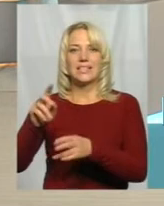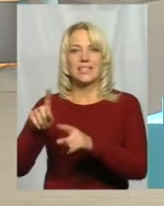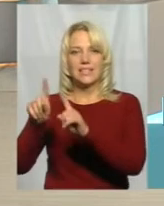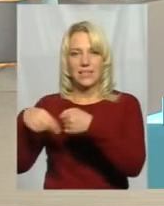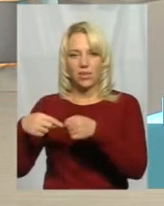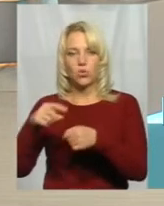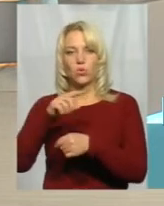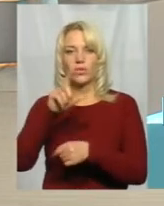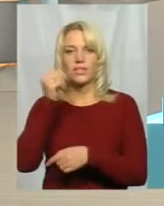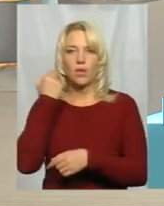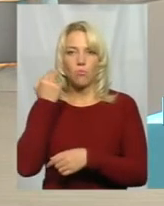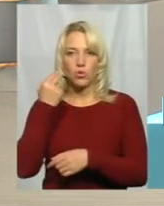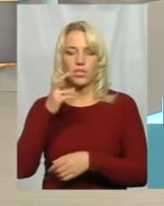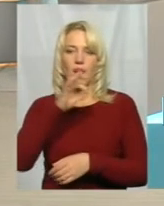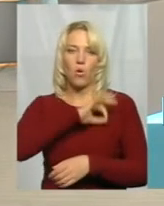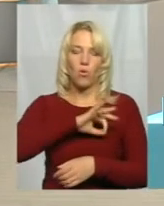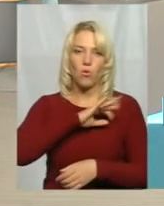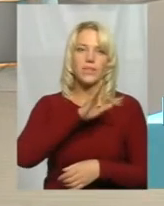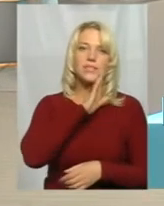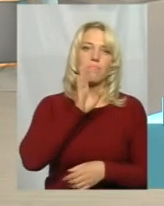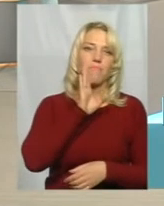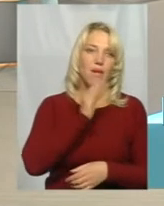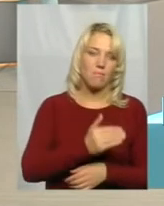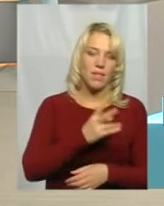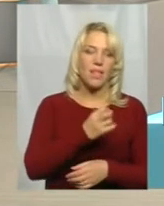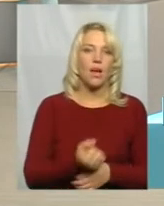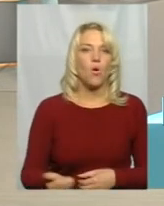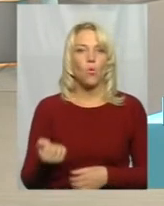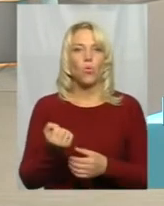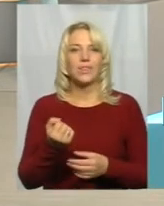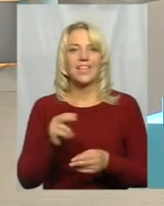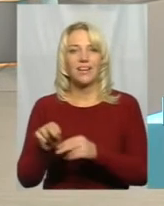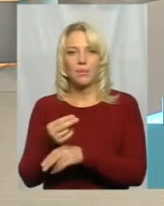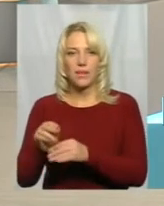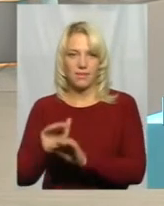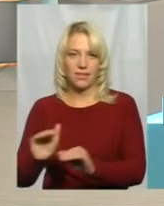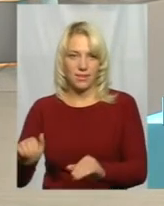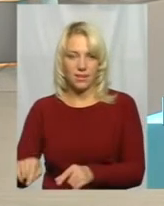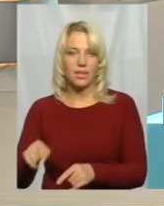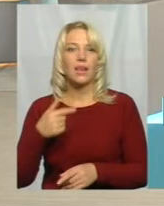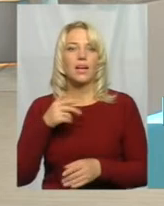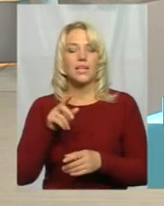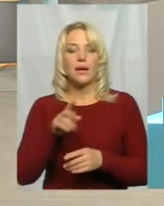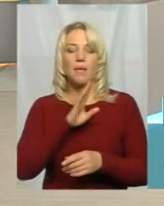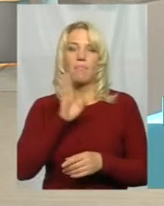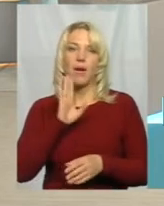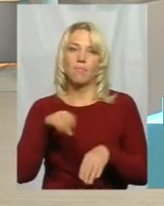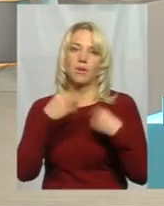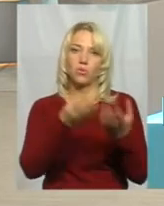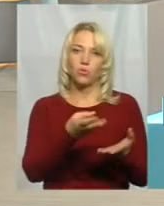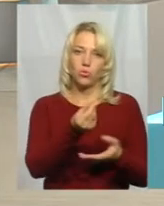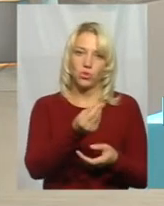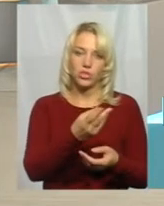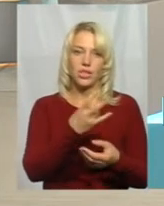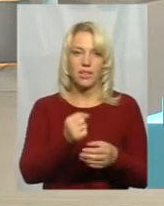користь стягувача, тобто маму, на утримання дитини. Тобто, кошти сплачуються для матері на